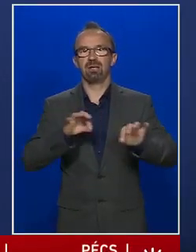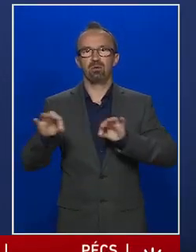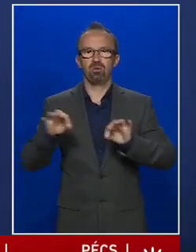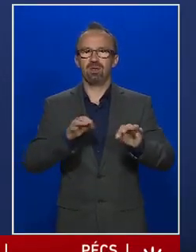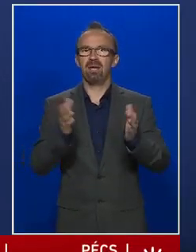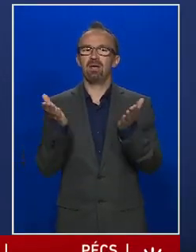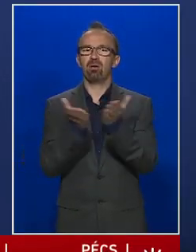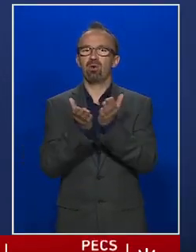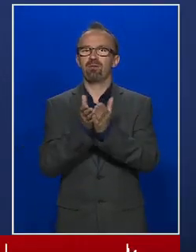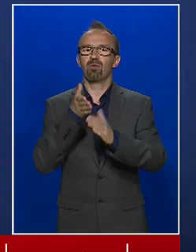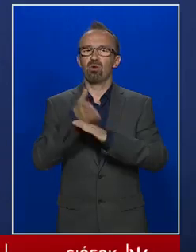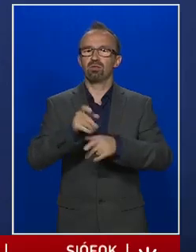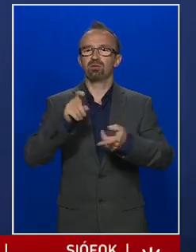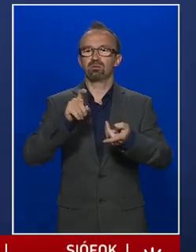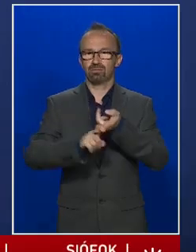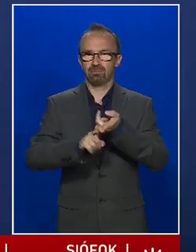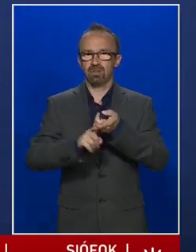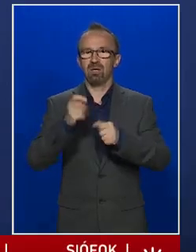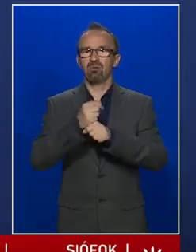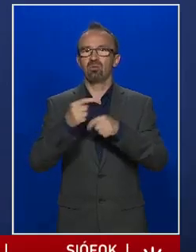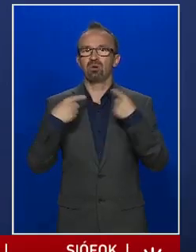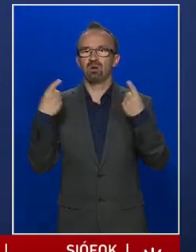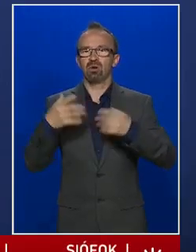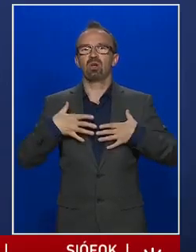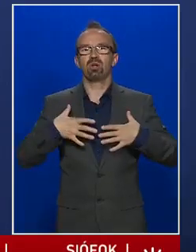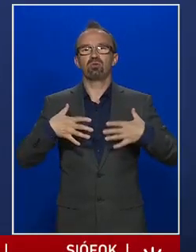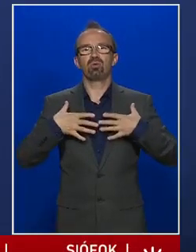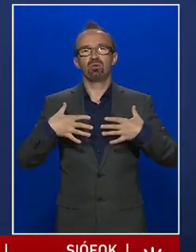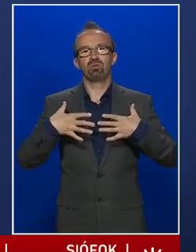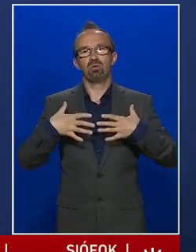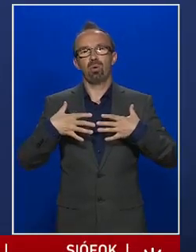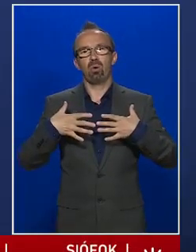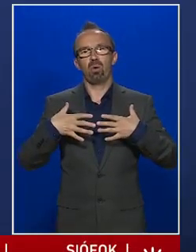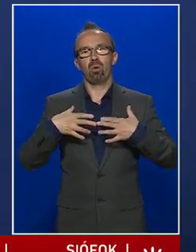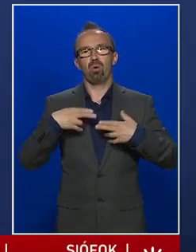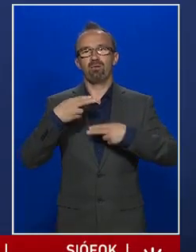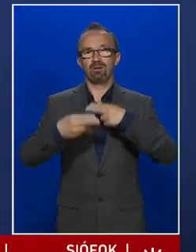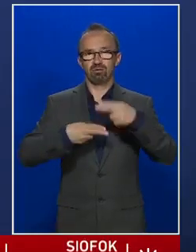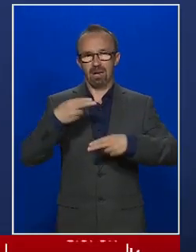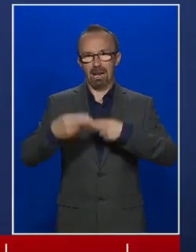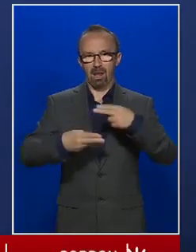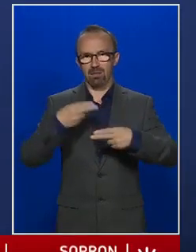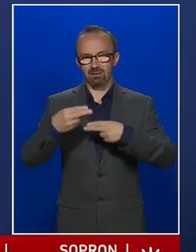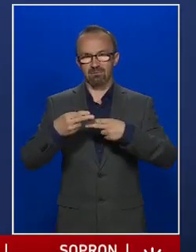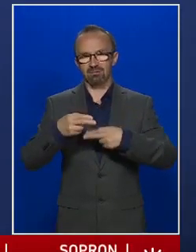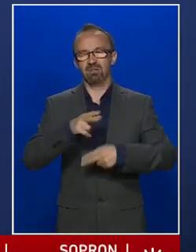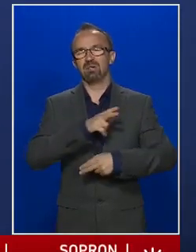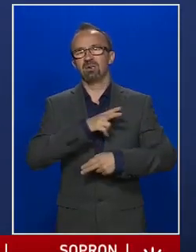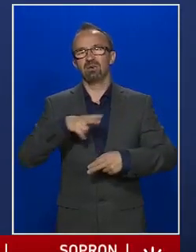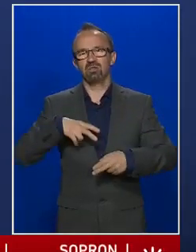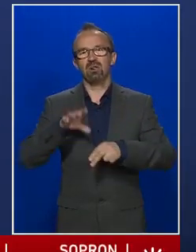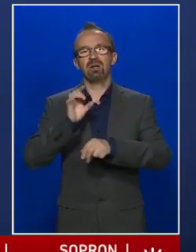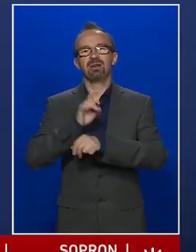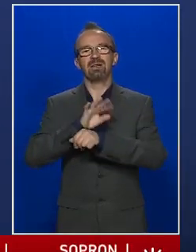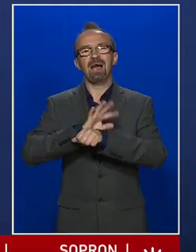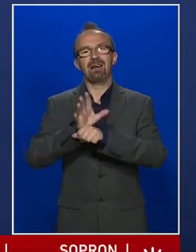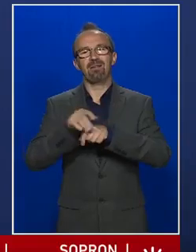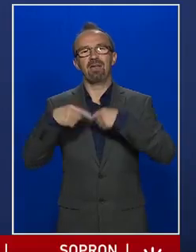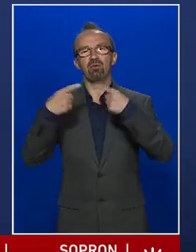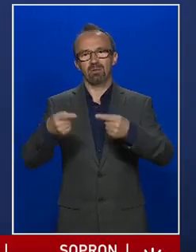könyvhöz kötött munkakörökben a tüdőszűrő vizsgálata járvány utáni időszakra